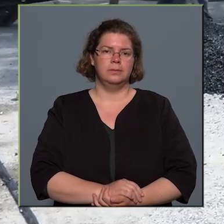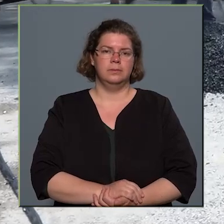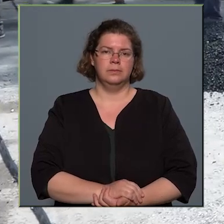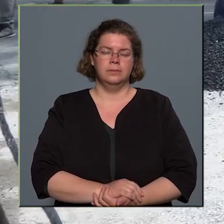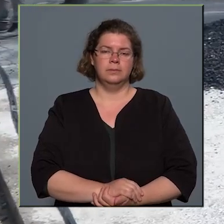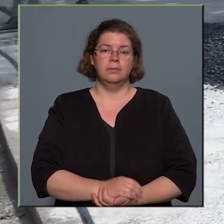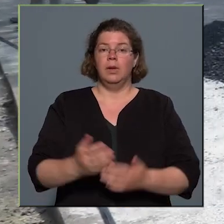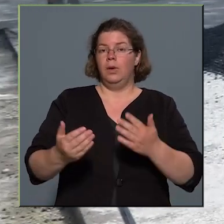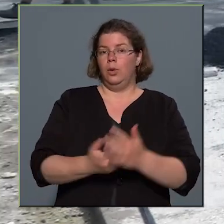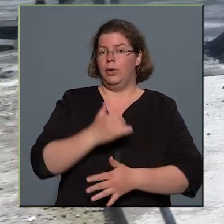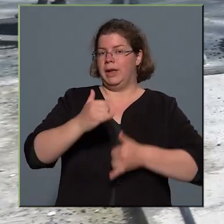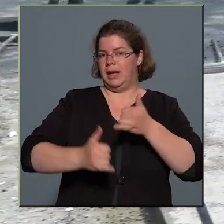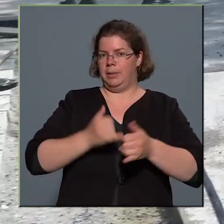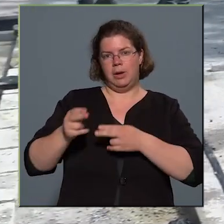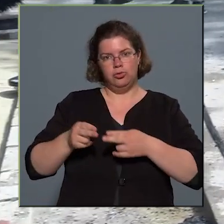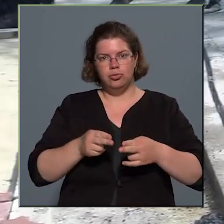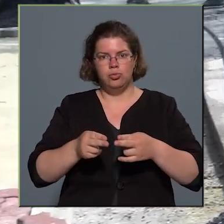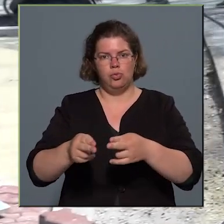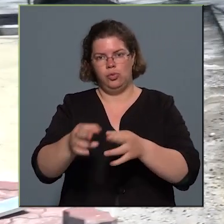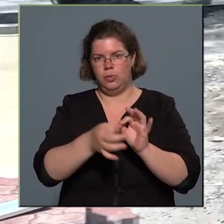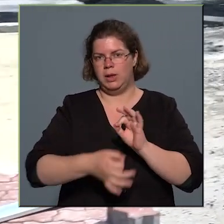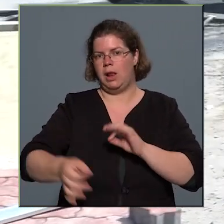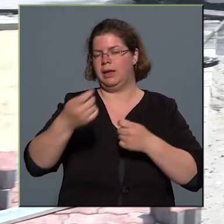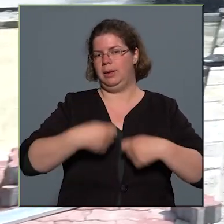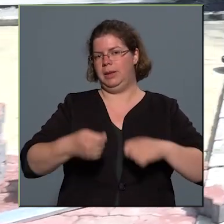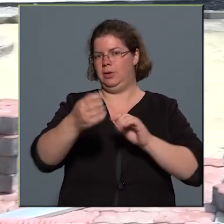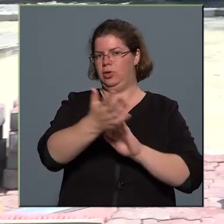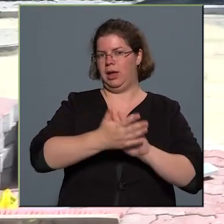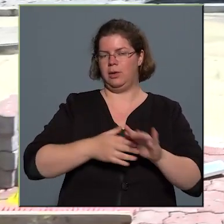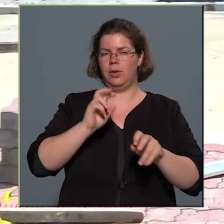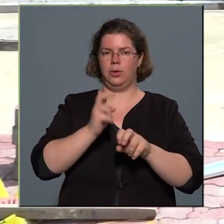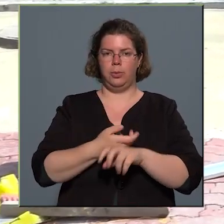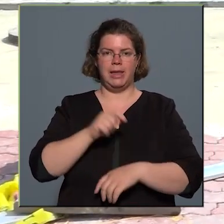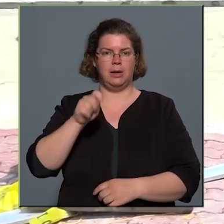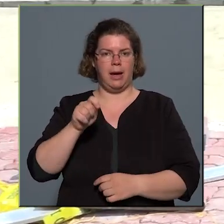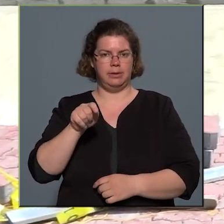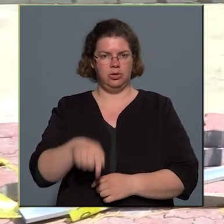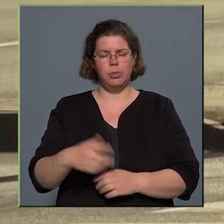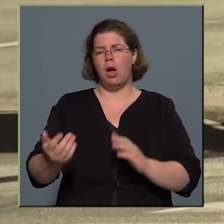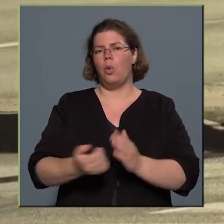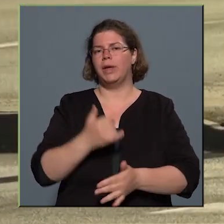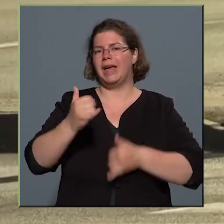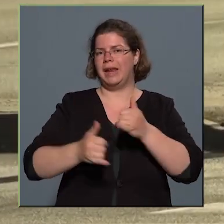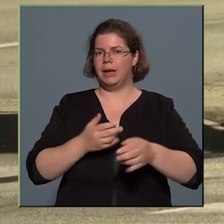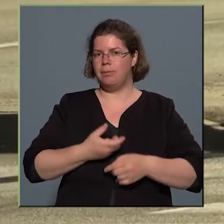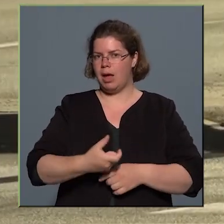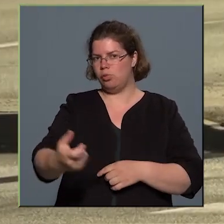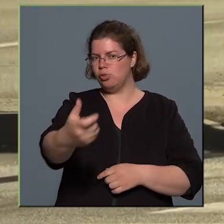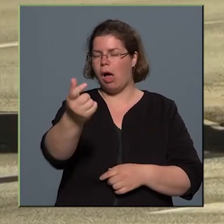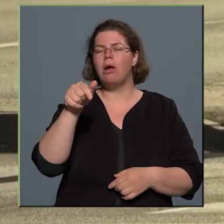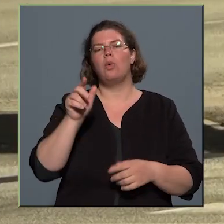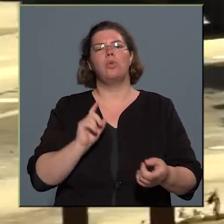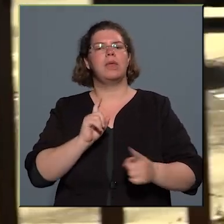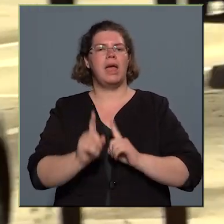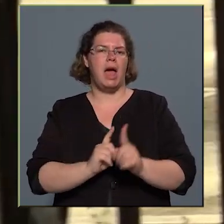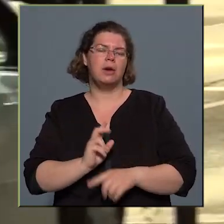Új kerékpáros útvonalak kiépítése kezdődött meg kőbányán áprilisban. Az új kerékpárutak hozzájárulnak ahhoz,